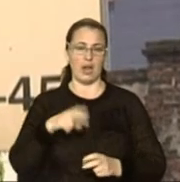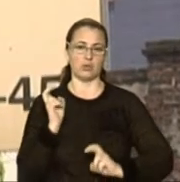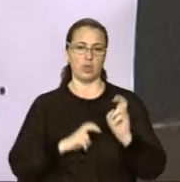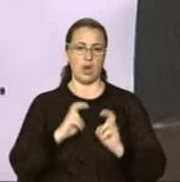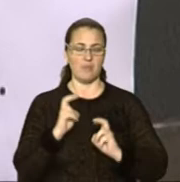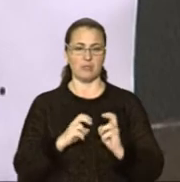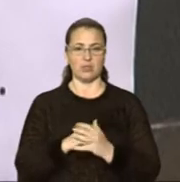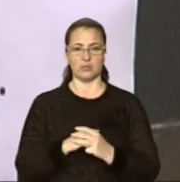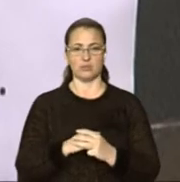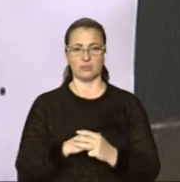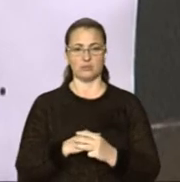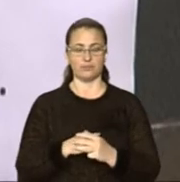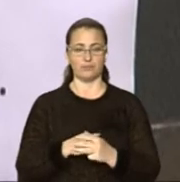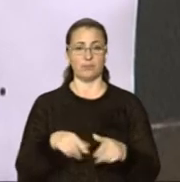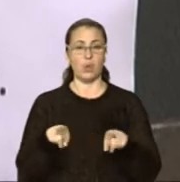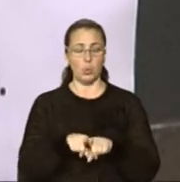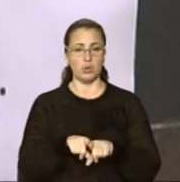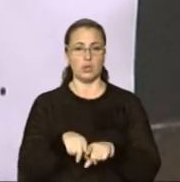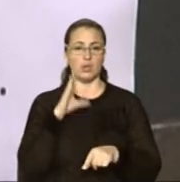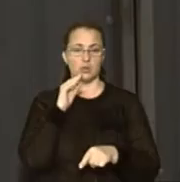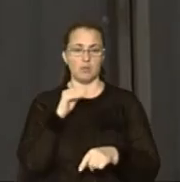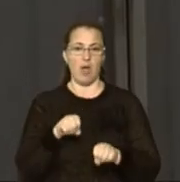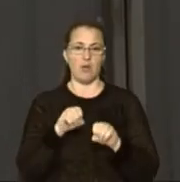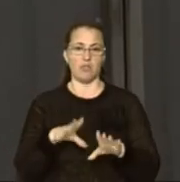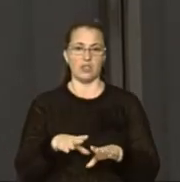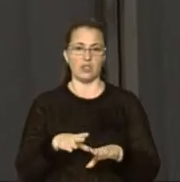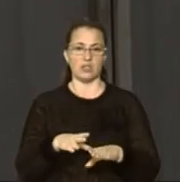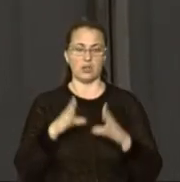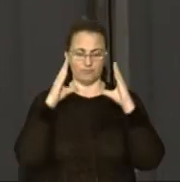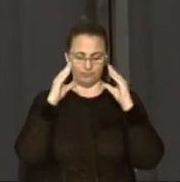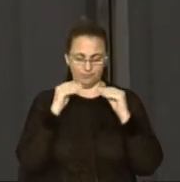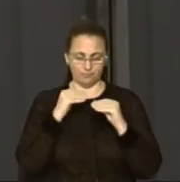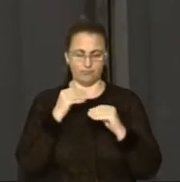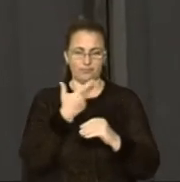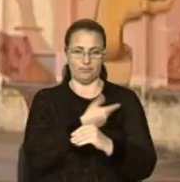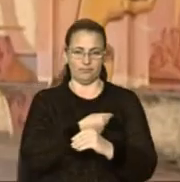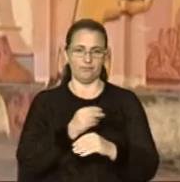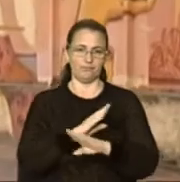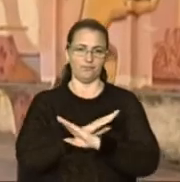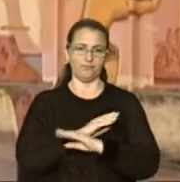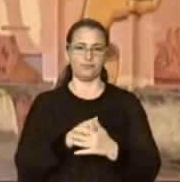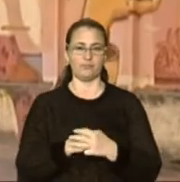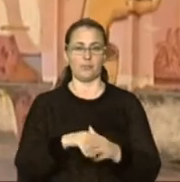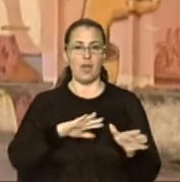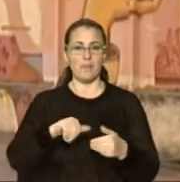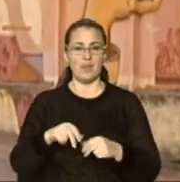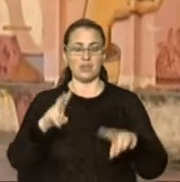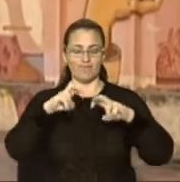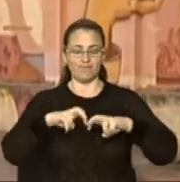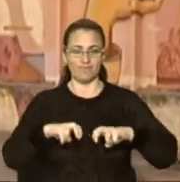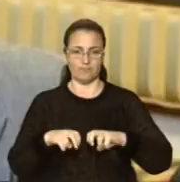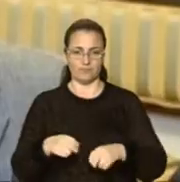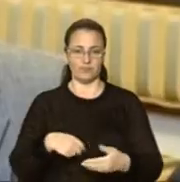«ЛЕФ» Оксана Кошак. Тоді собаку вирішили евтаназувати, тобто приспати. Після експертизи діагноз сказ